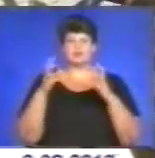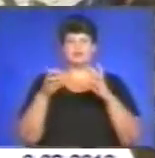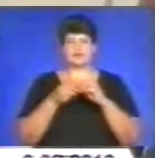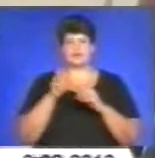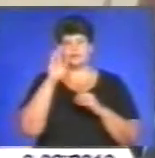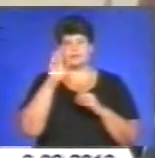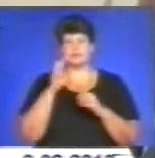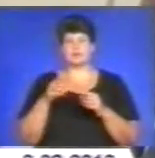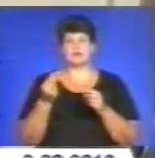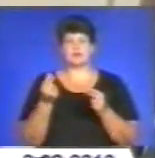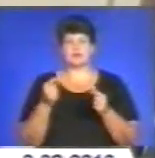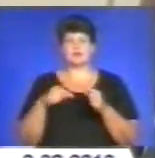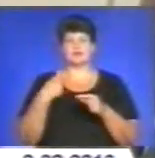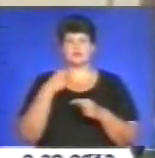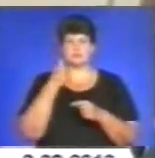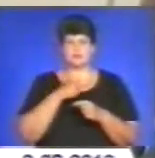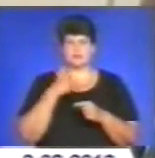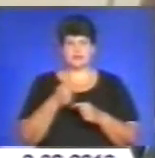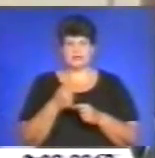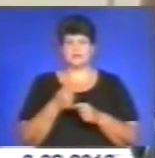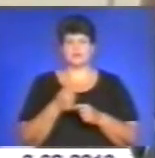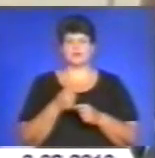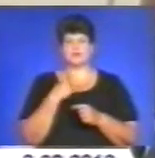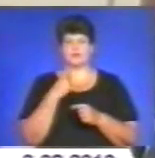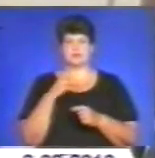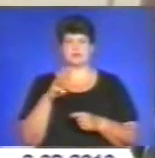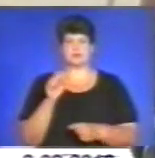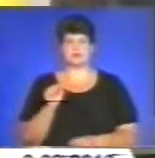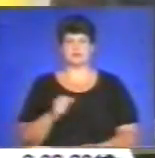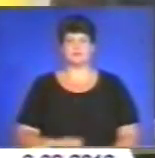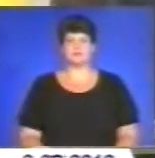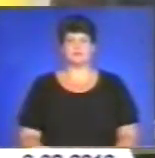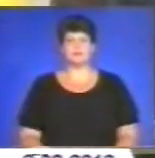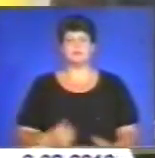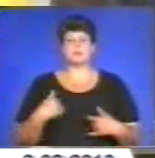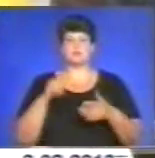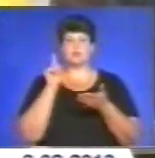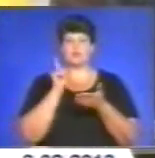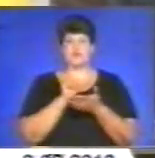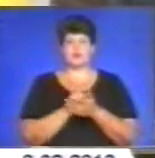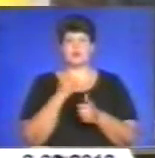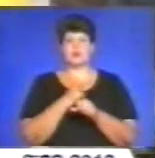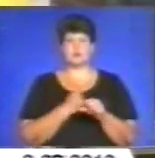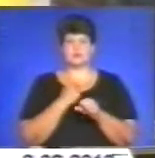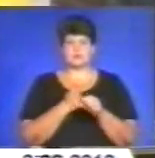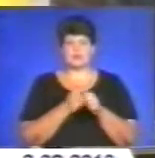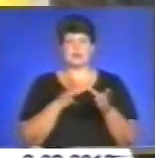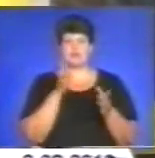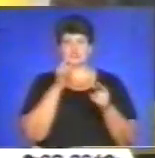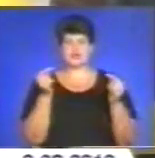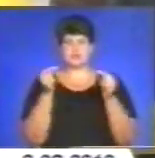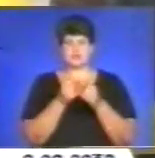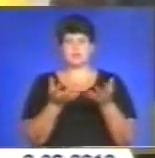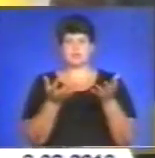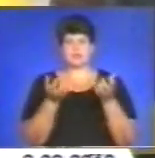спрямований на підтримку вітчизняного виробника, наголошує Микола Азаров. Ми зобов'язані розробити і вчасно прийняти